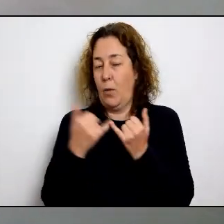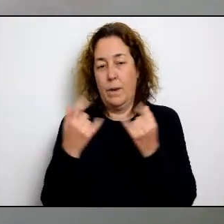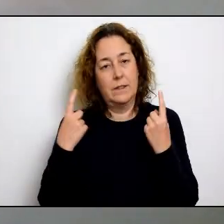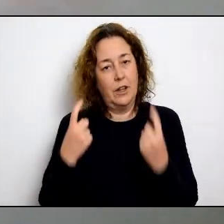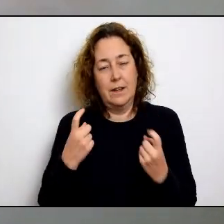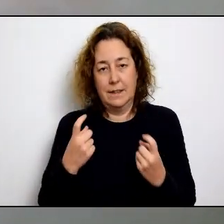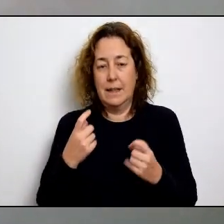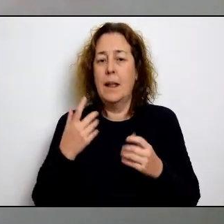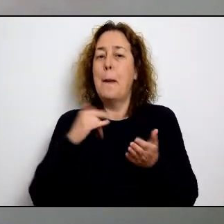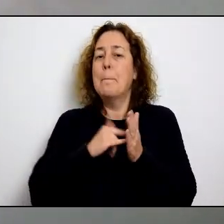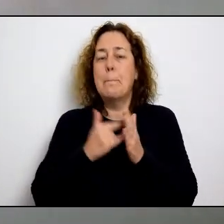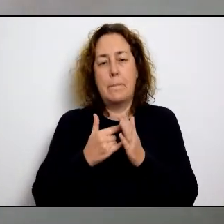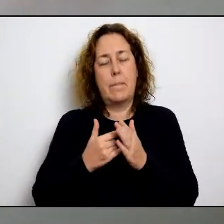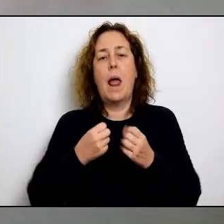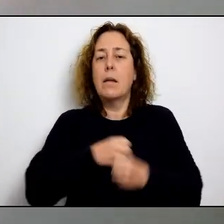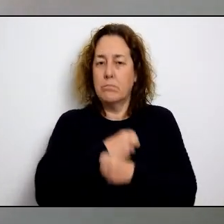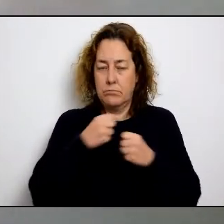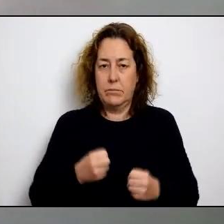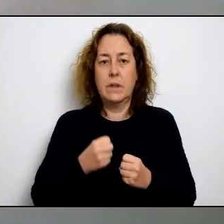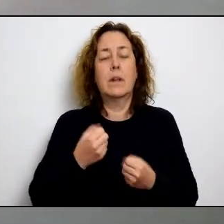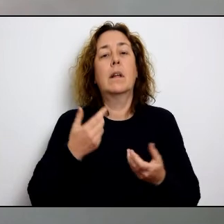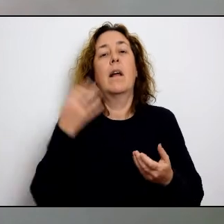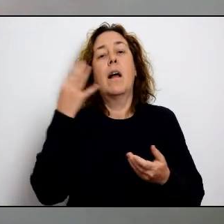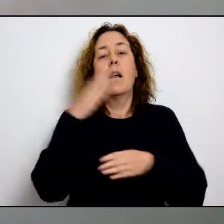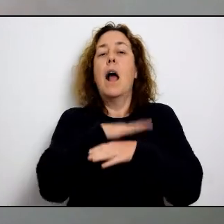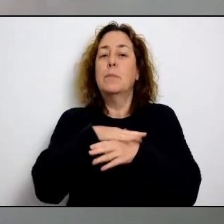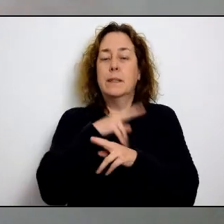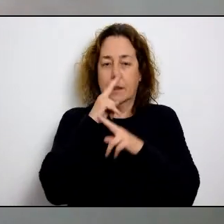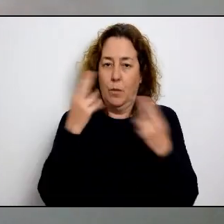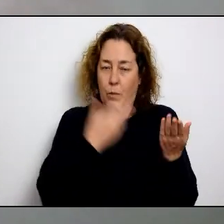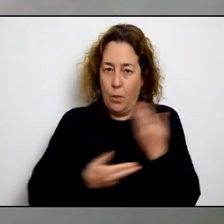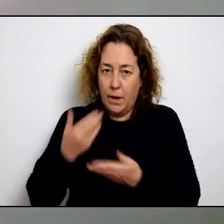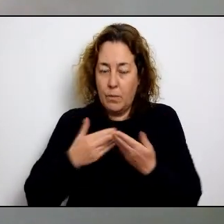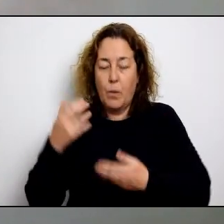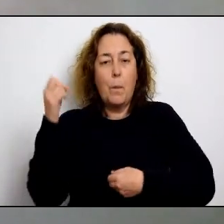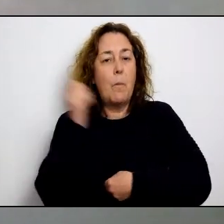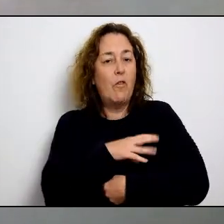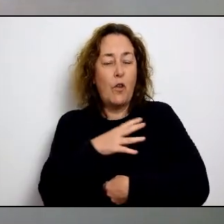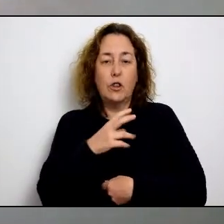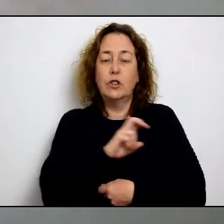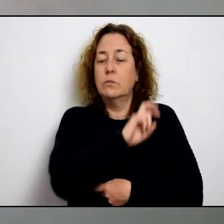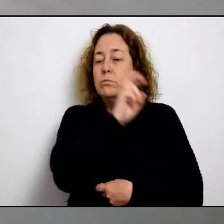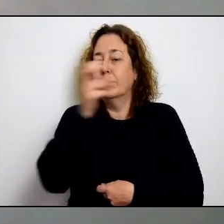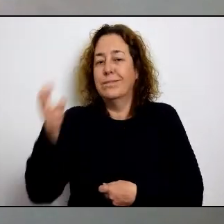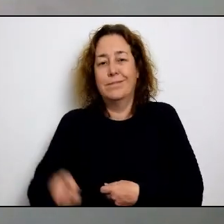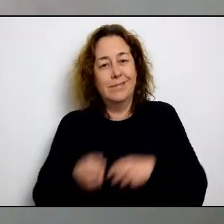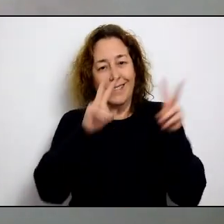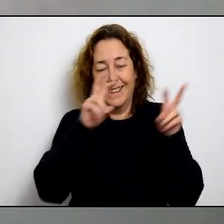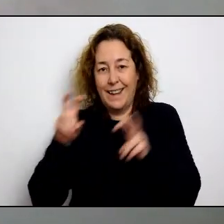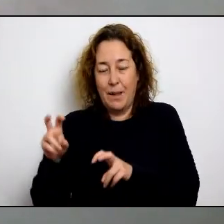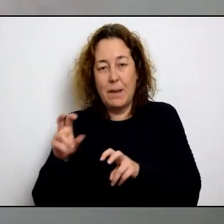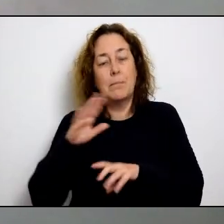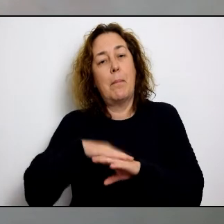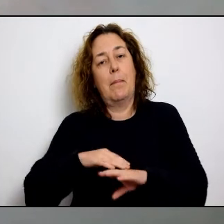la necessitat com ja ha anunciat ella mateixa i nosaltres li demanaven des de Menorca d'un pla de recuperació un pla ambiciós que necessitarà de l'aportació